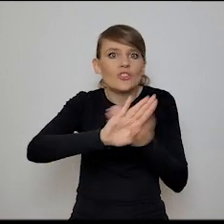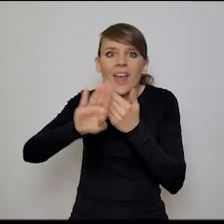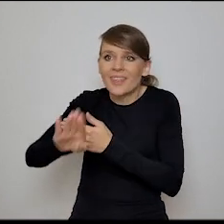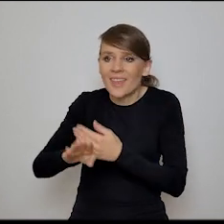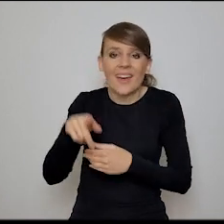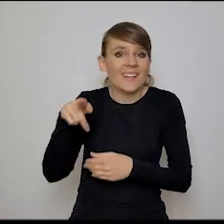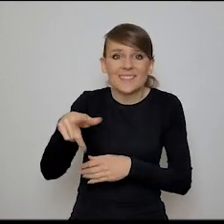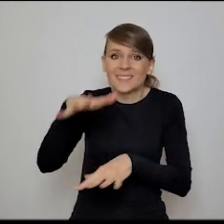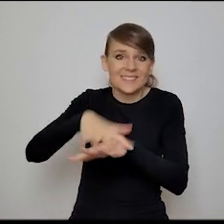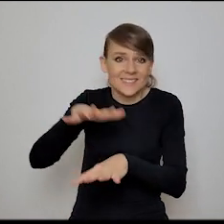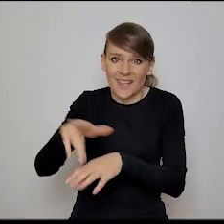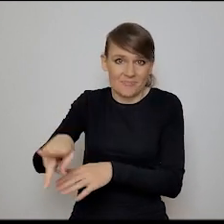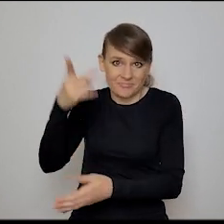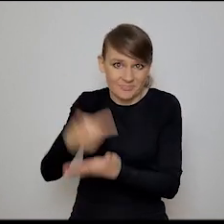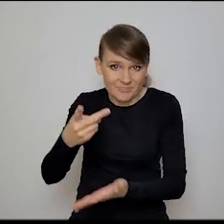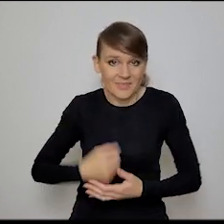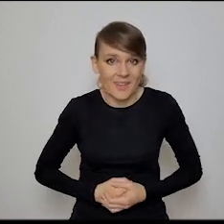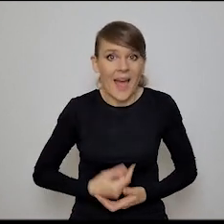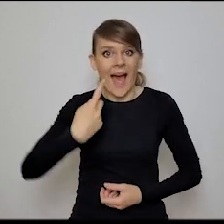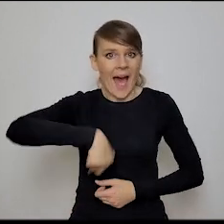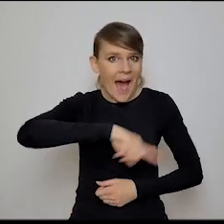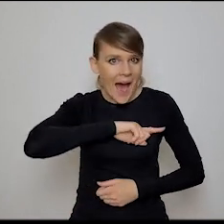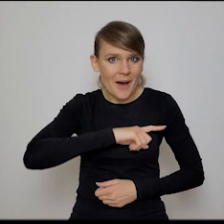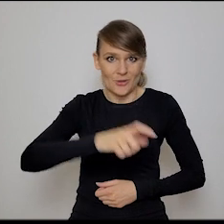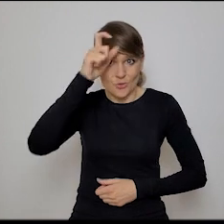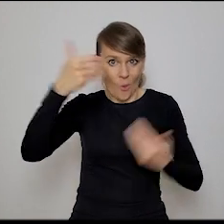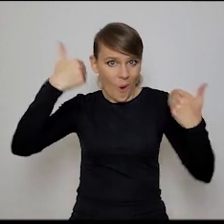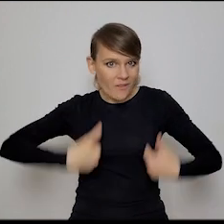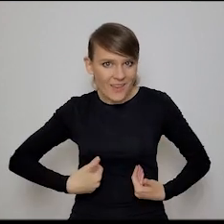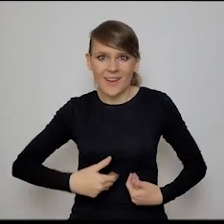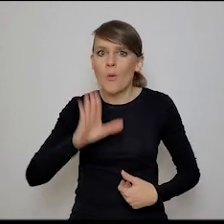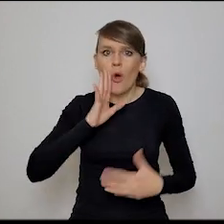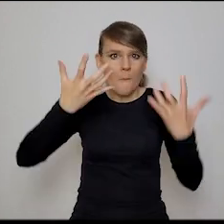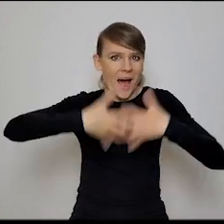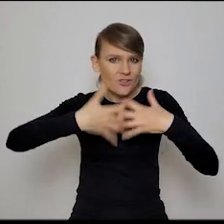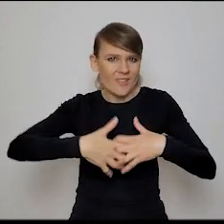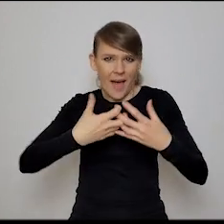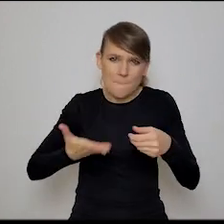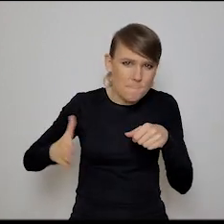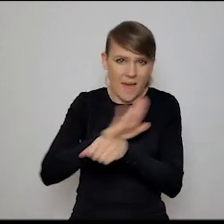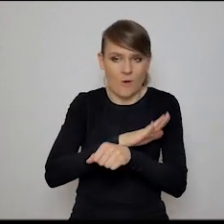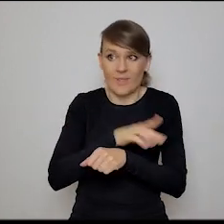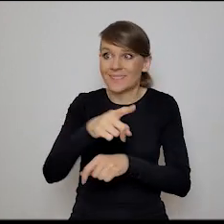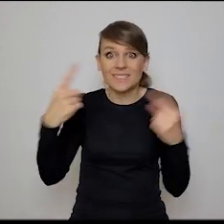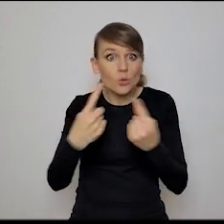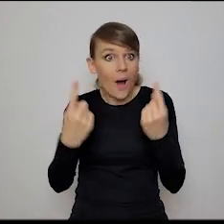po prostu taki system sobie nie radzi. A my właśnie jesteśmy taką holistyczną maszynką, która właśnie w takich sytuacjach mam wrażenie, że sprawdza